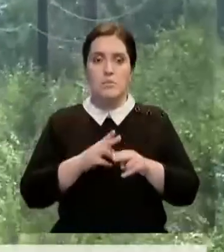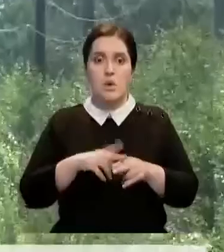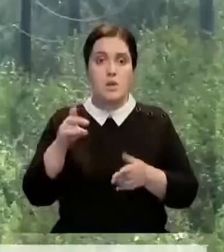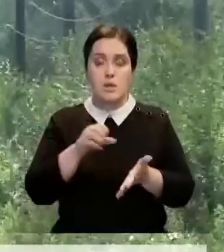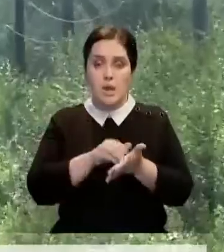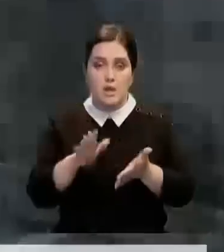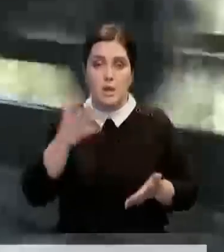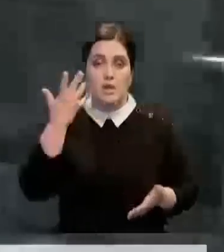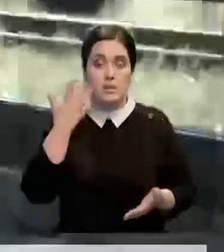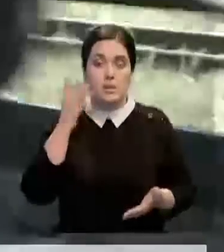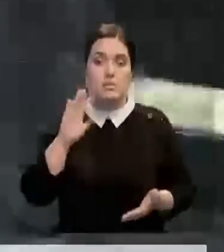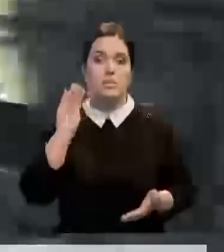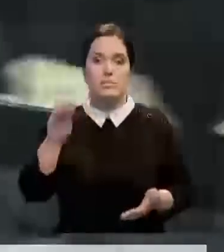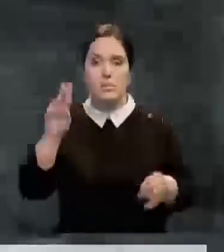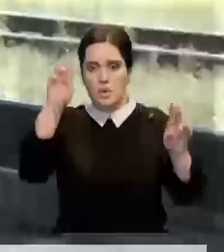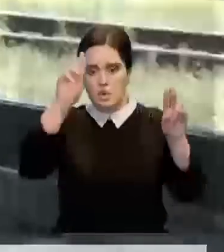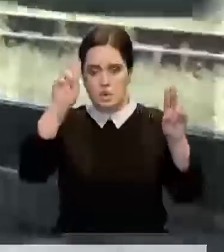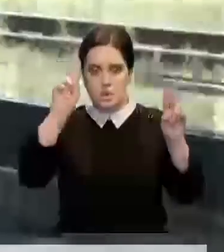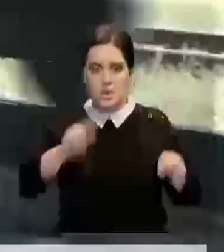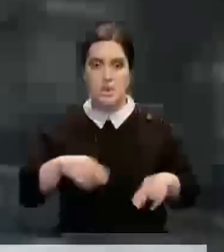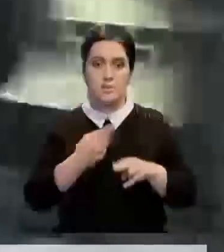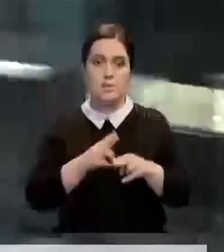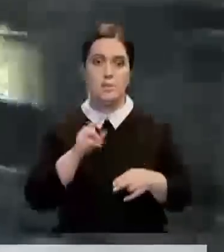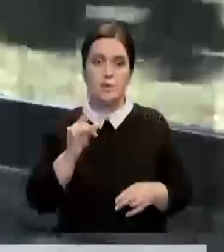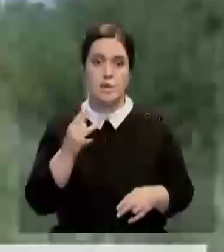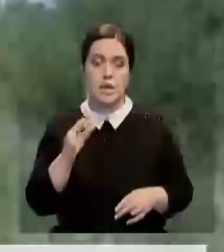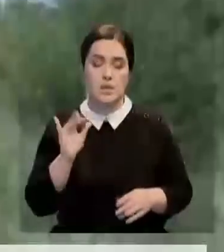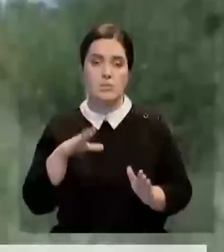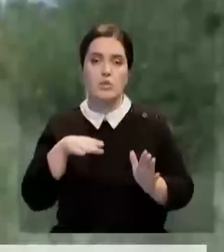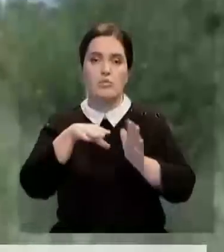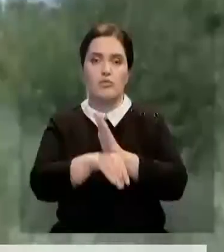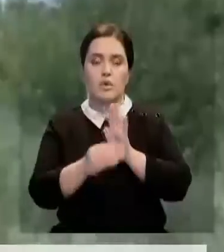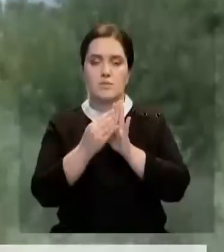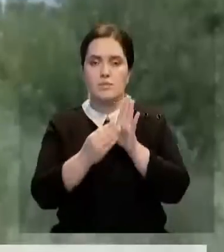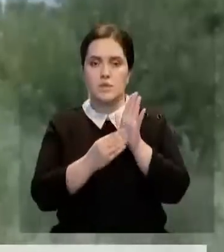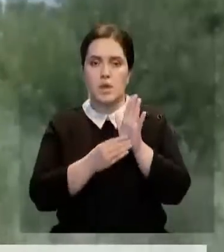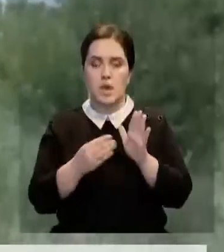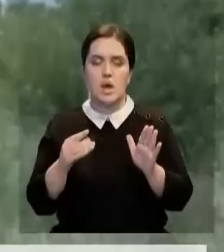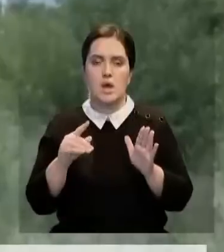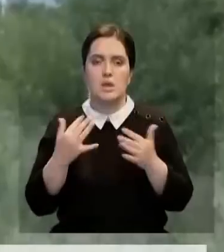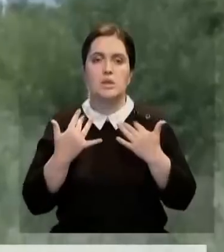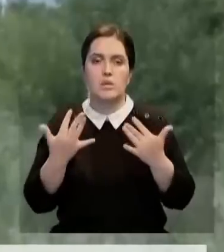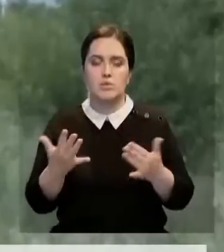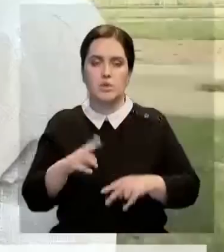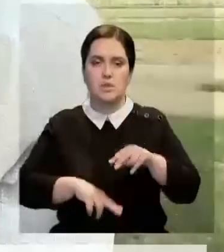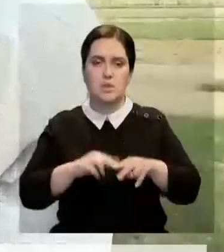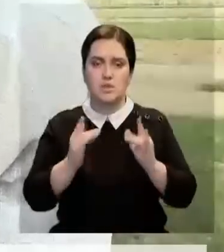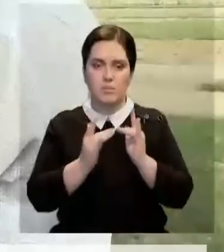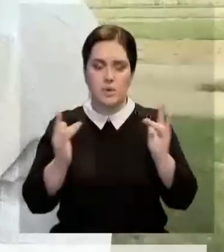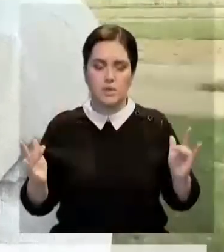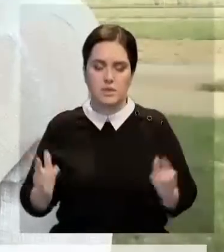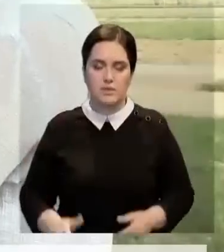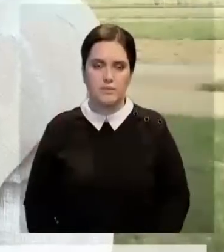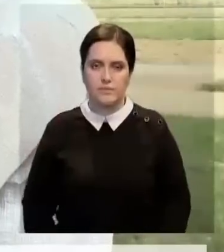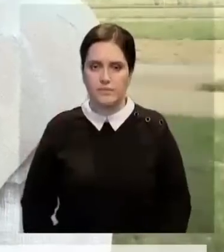отказывает. Но когда его будут возводить, неизвестно. Станция Курали только будет включена в список участков, требующих строительства моста. Мы в